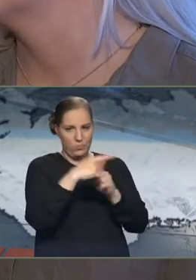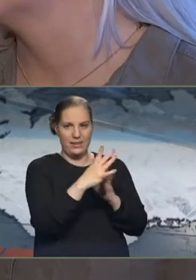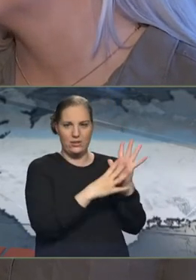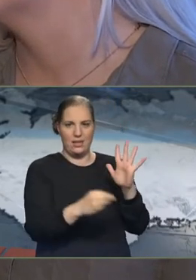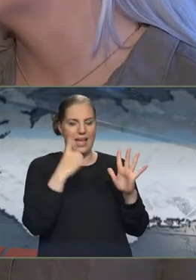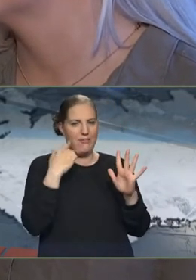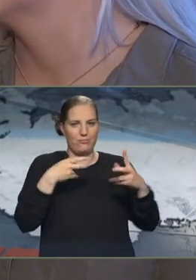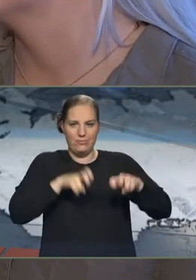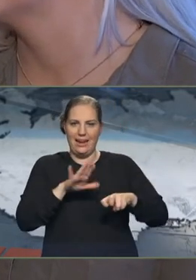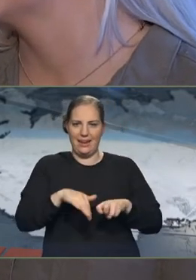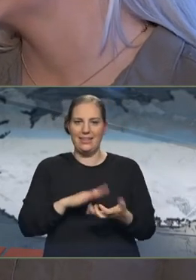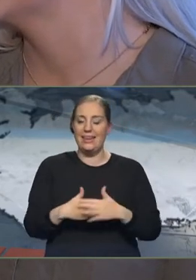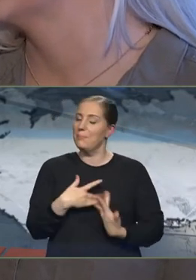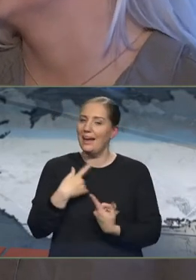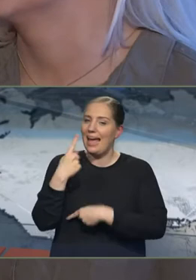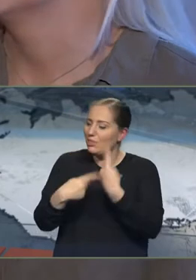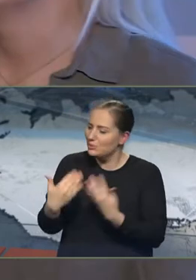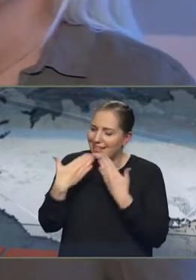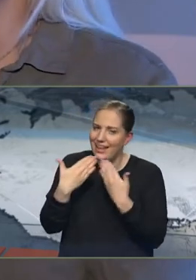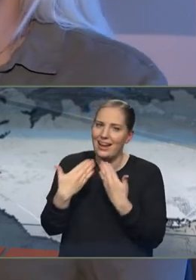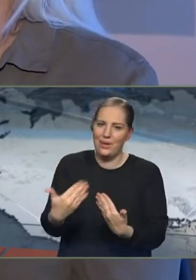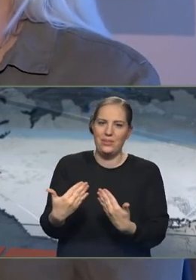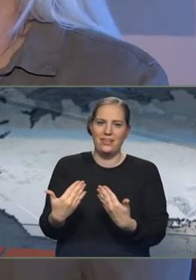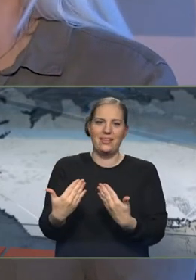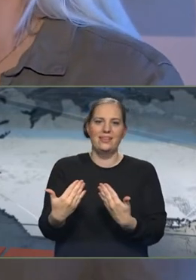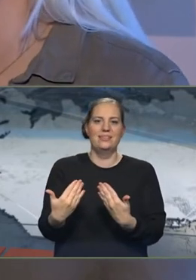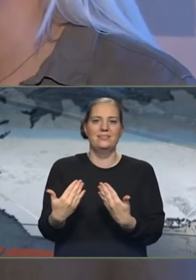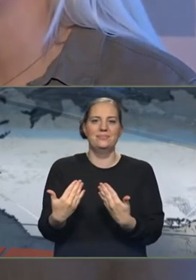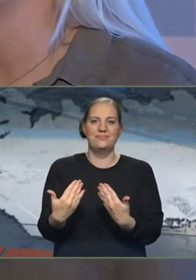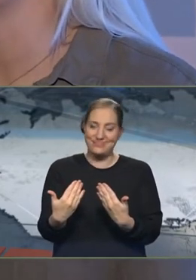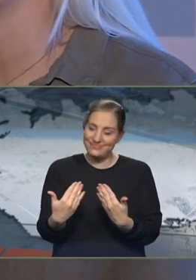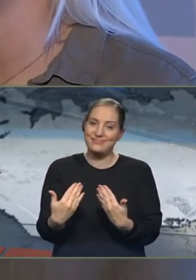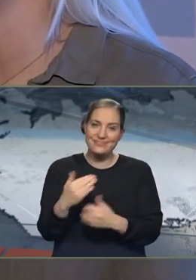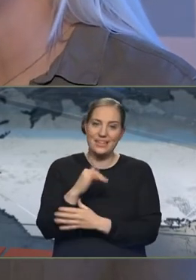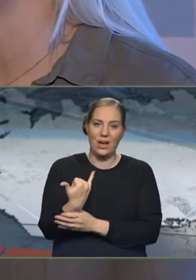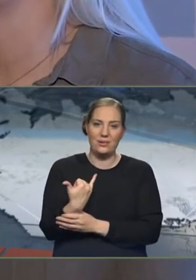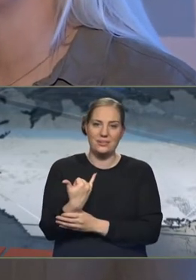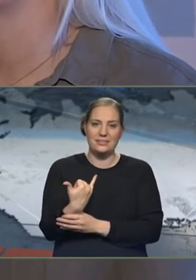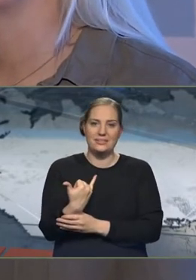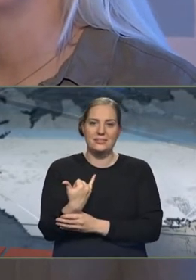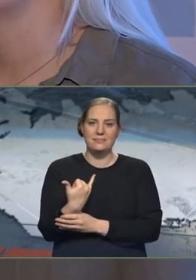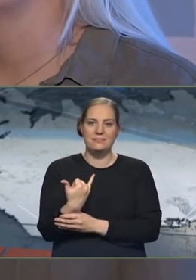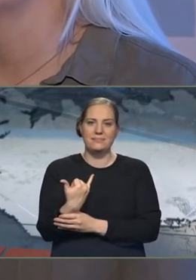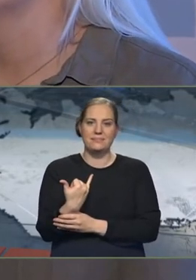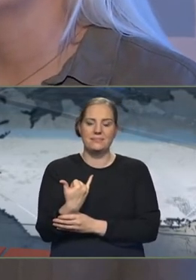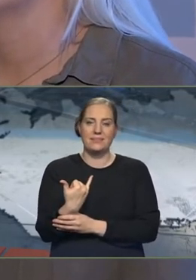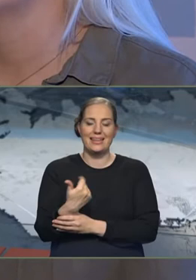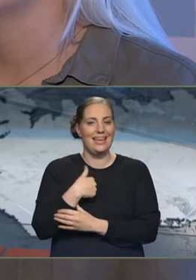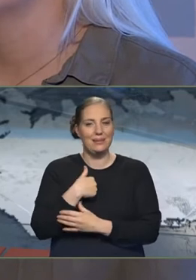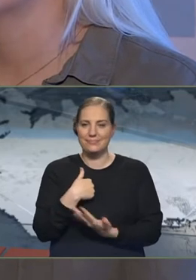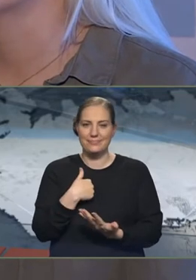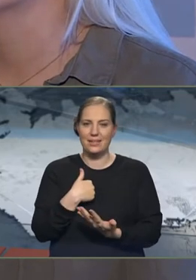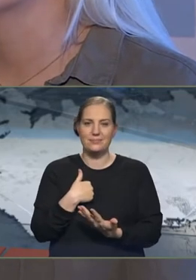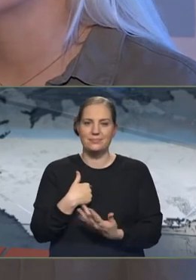Þannig ég bara er alveg endalega staklað fyrir hana og bara, já, bara gæti ekki verið hérna ánæður með